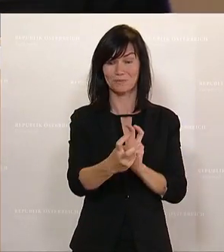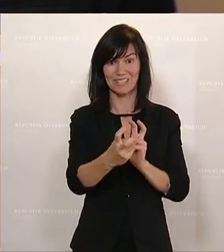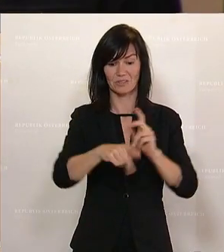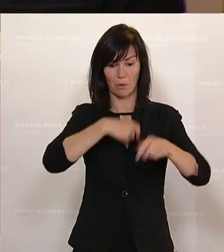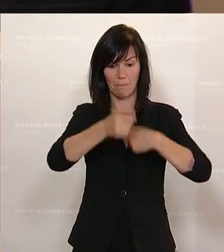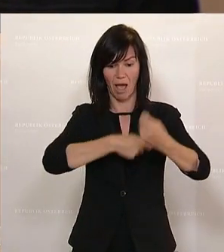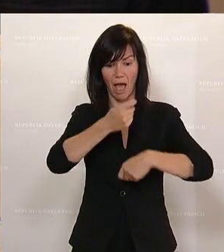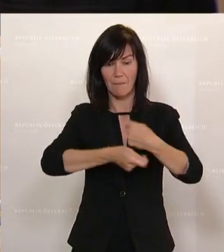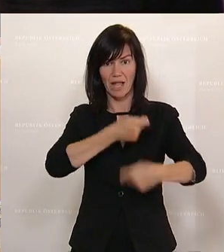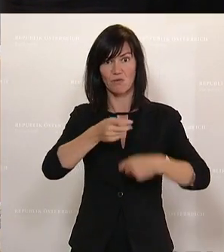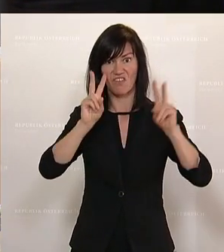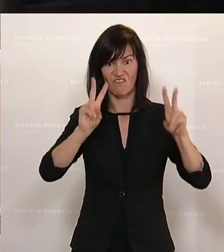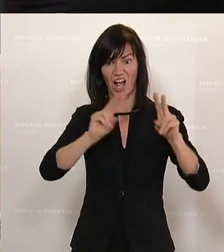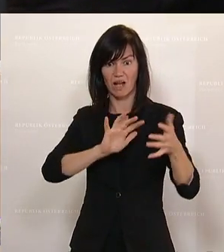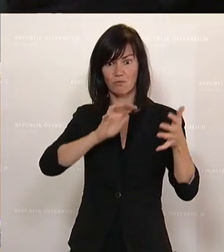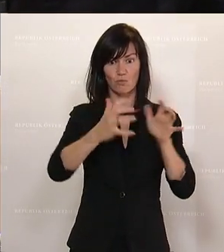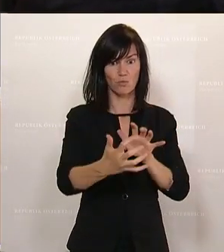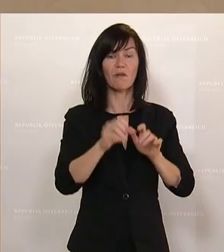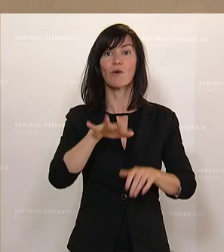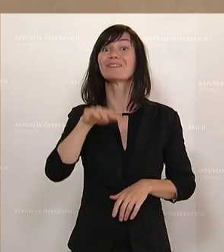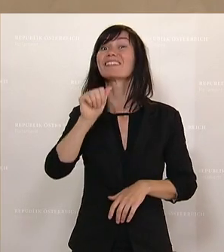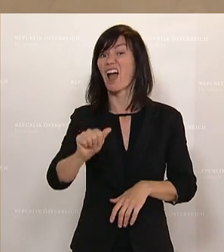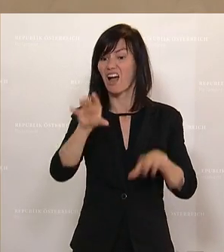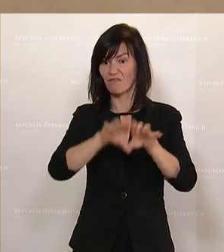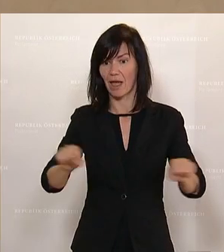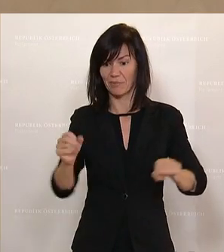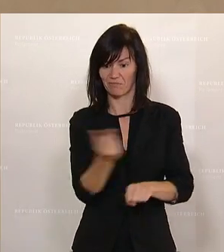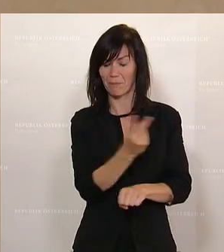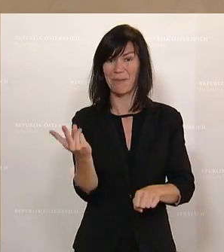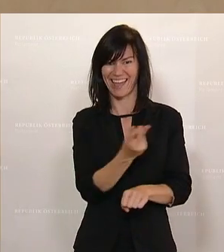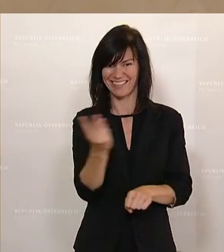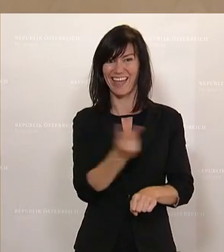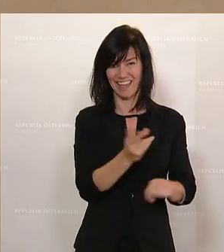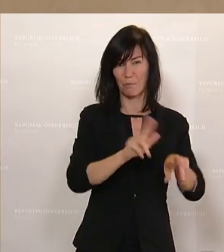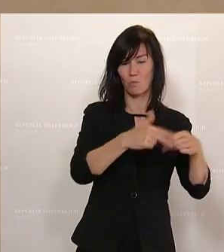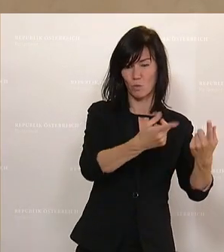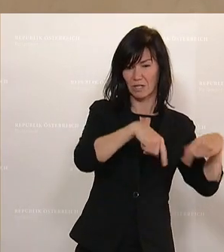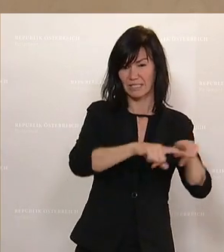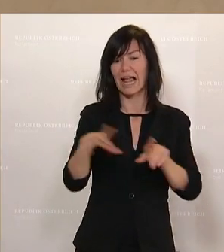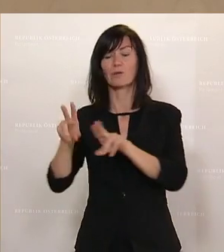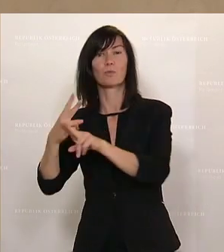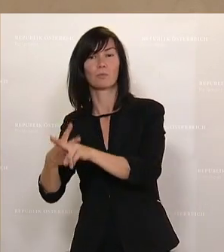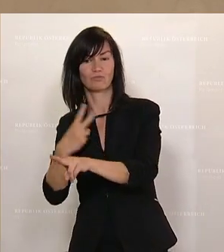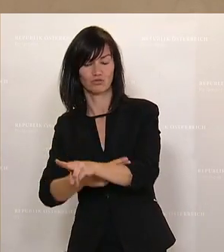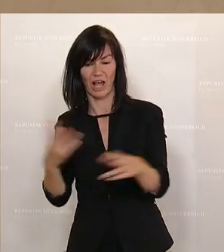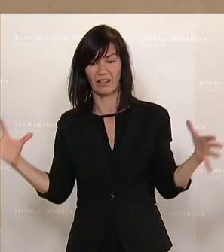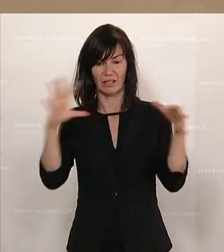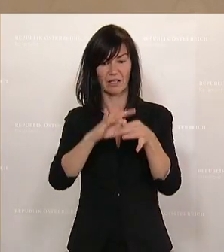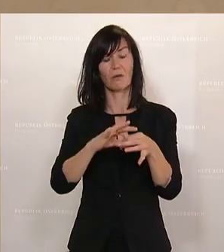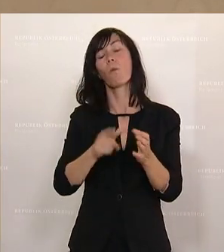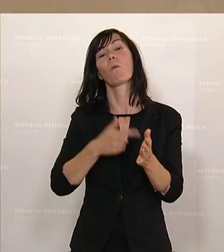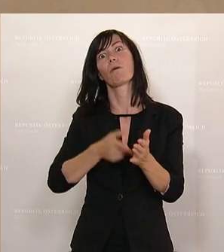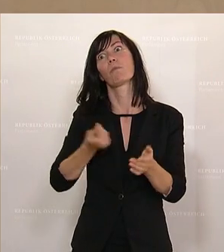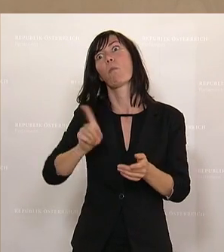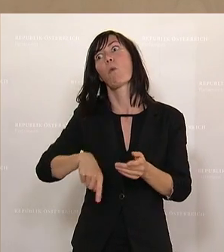sogenannten 15a-Vereinbarung, einer Bund-Länder-Vereinbarung unter Umständen viele, viele Monate.